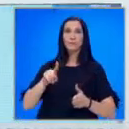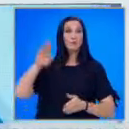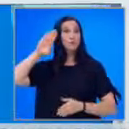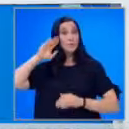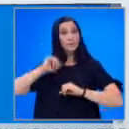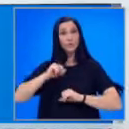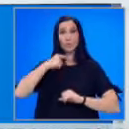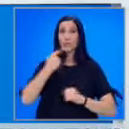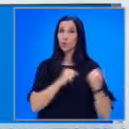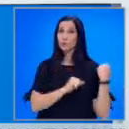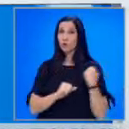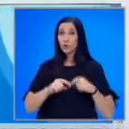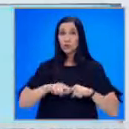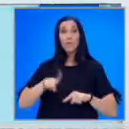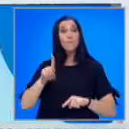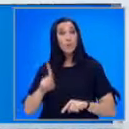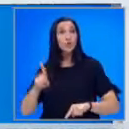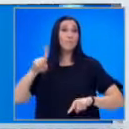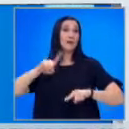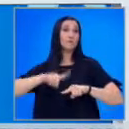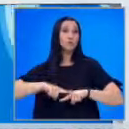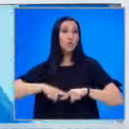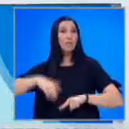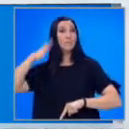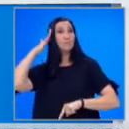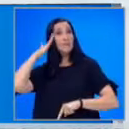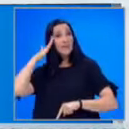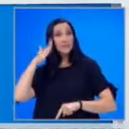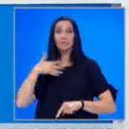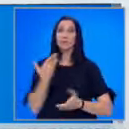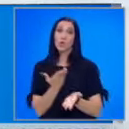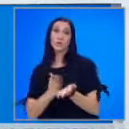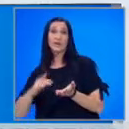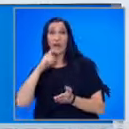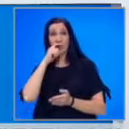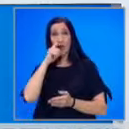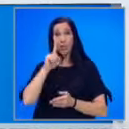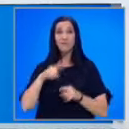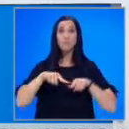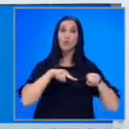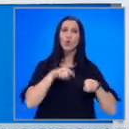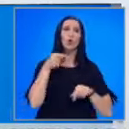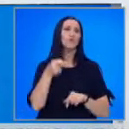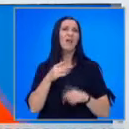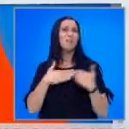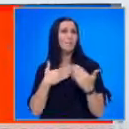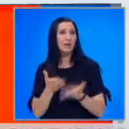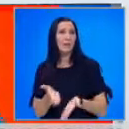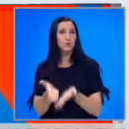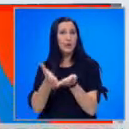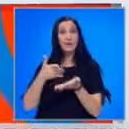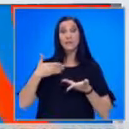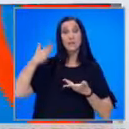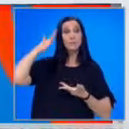ще пита Конституционния съд, може ли правосъдният министр да иска отстраняване на главния прокурор. Това на практика е подкрепа за искането на